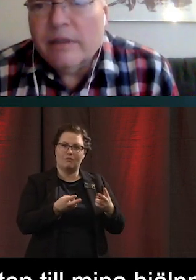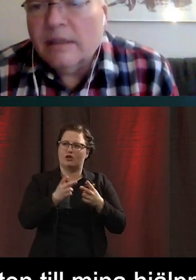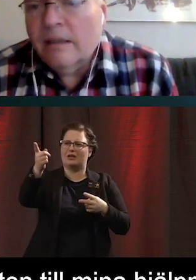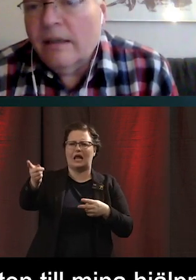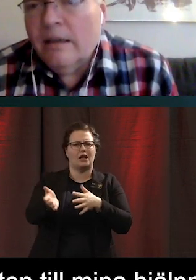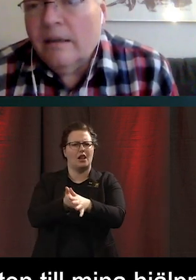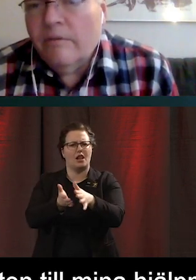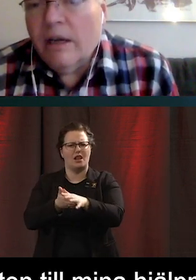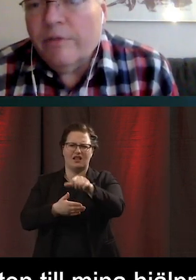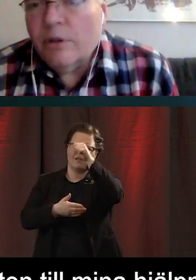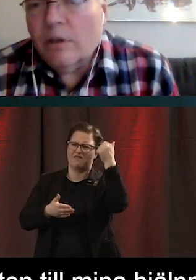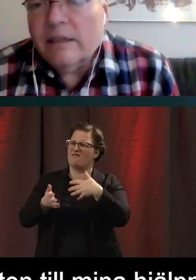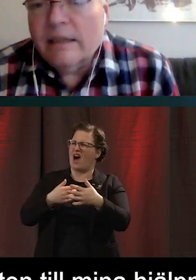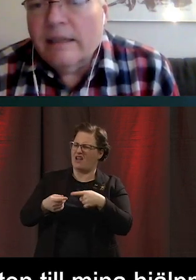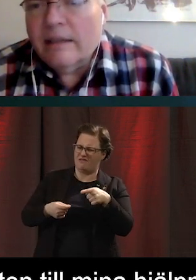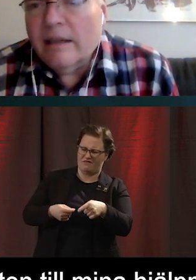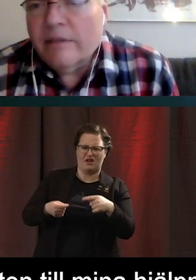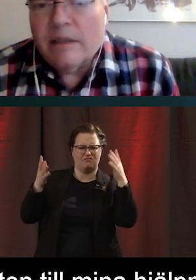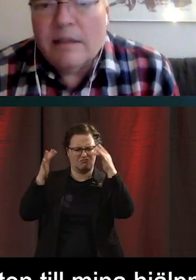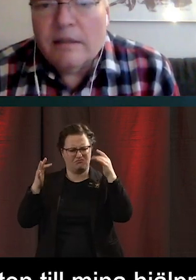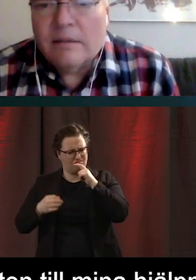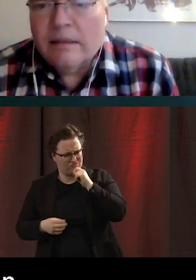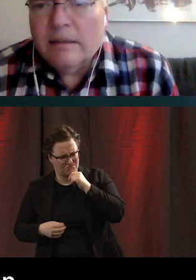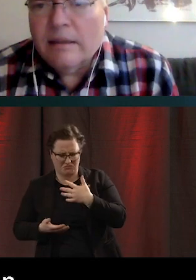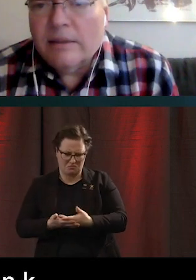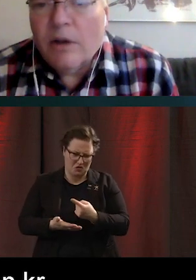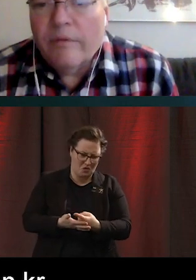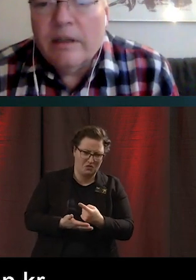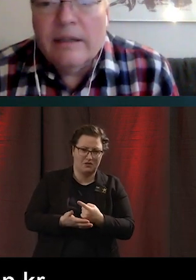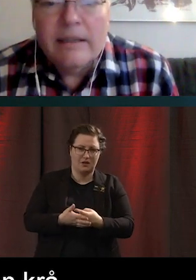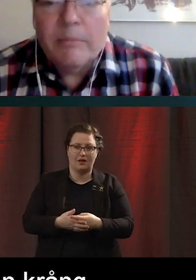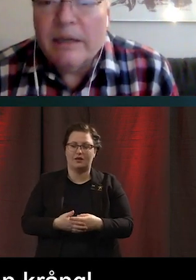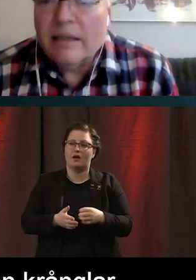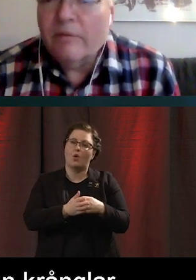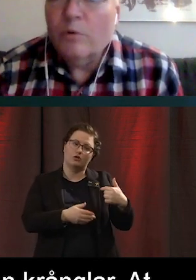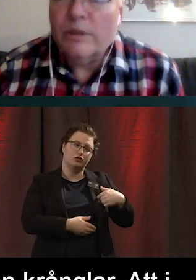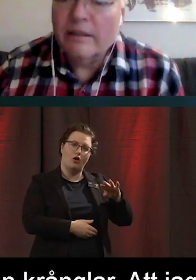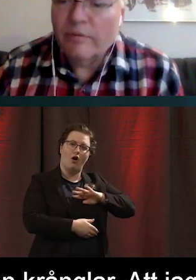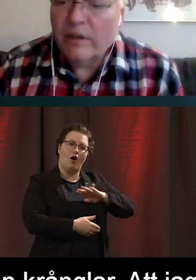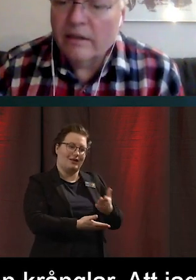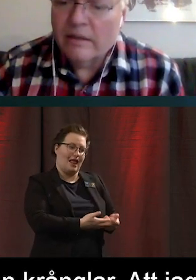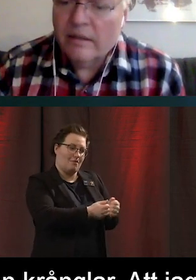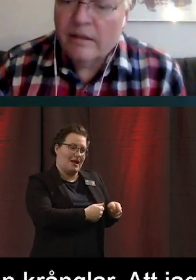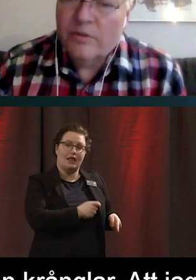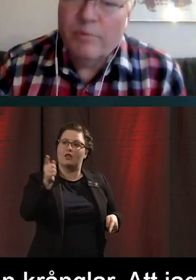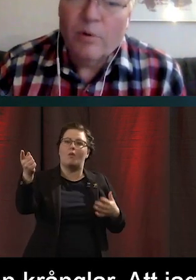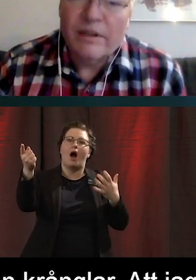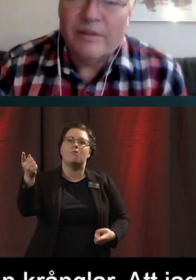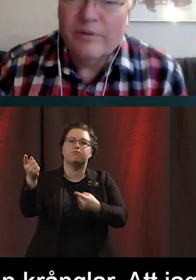varför. Varför krånglar tekniken här. Därför att jag använder ett hjälpmedel kan vara okänt för den här